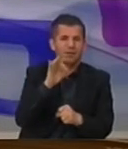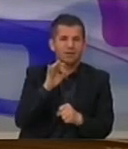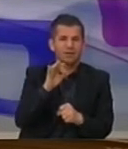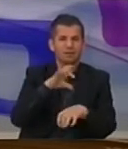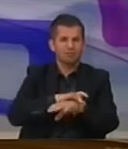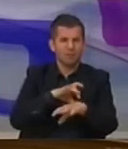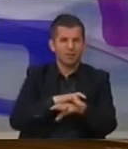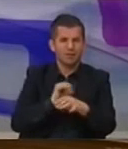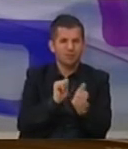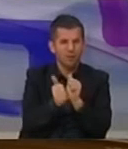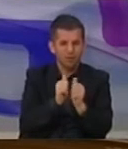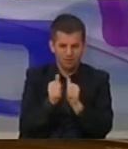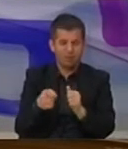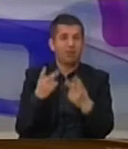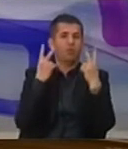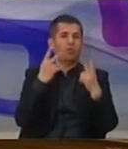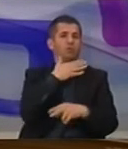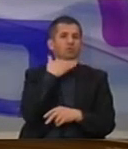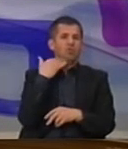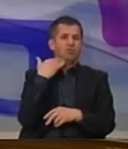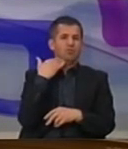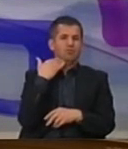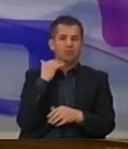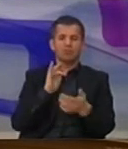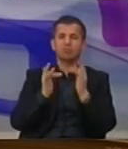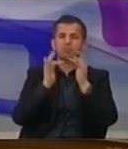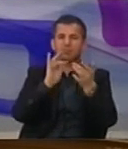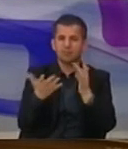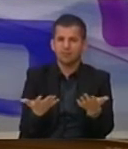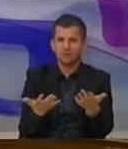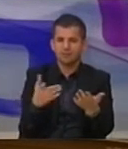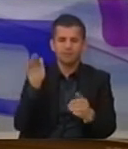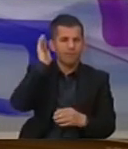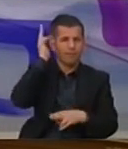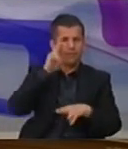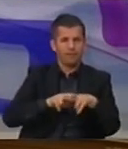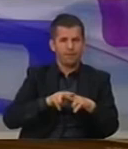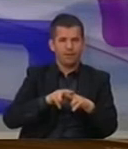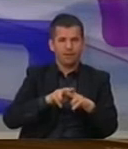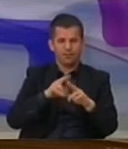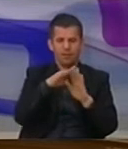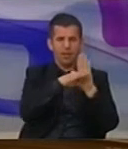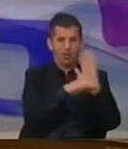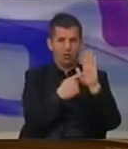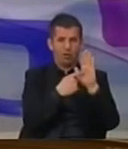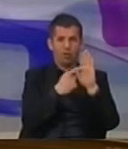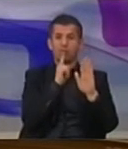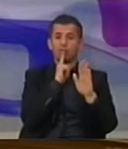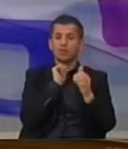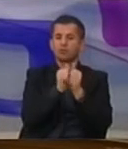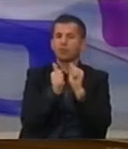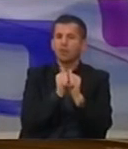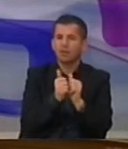sportive si një kusht shomi rëndësishën për zhvillimin e gareve. Ministria ka miratua reguloret për shpreblimet shtetërore, për